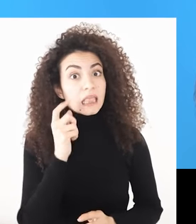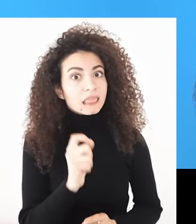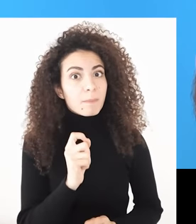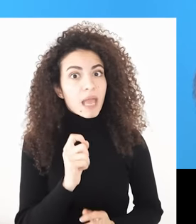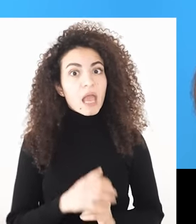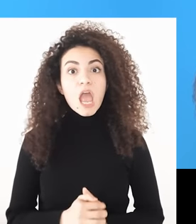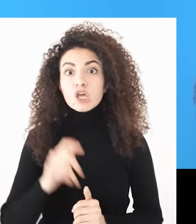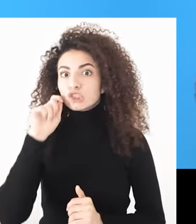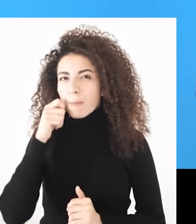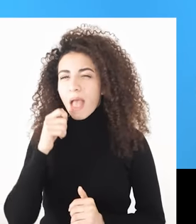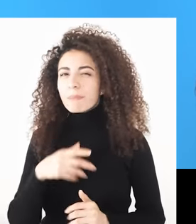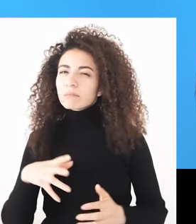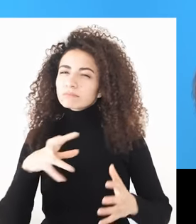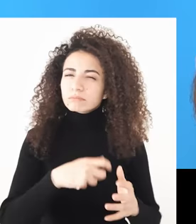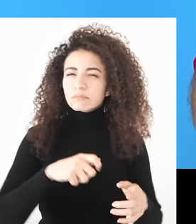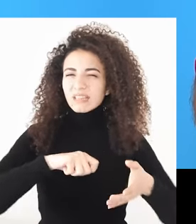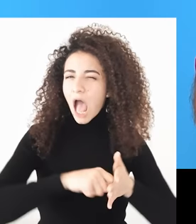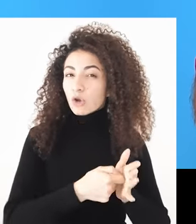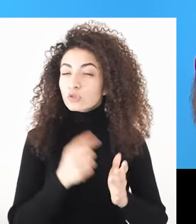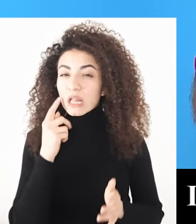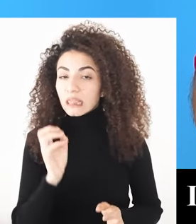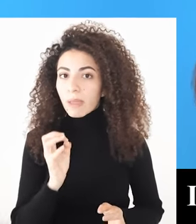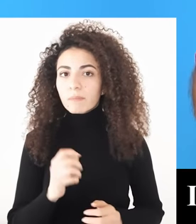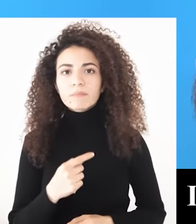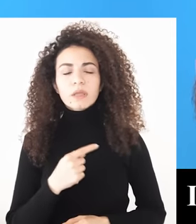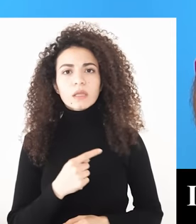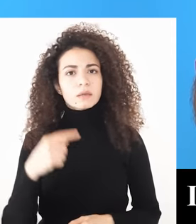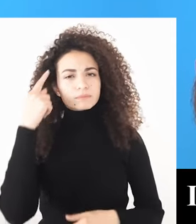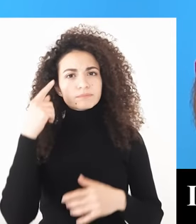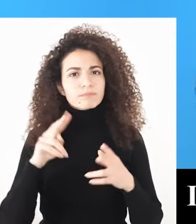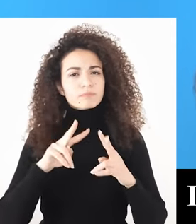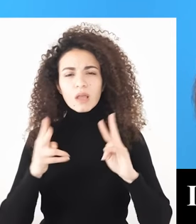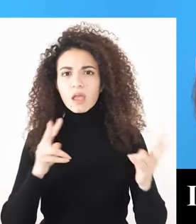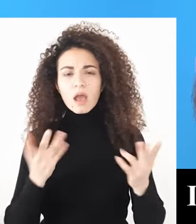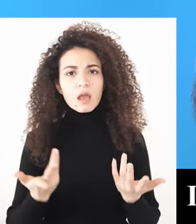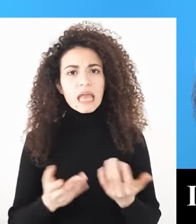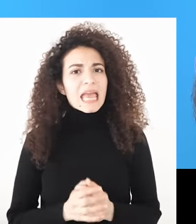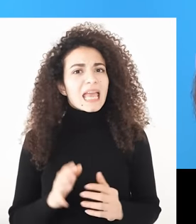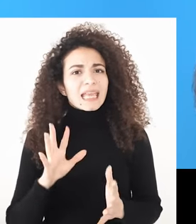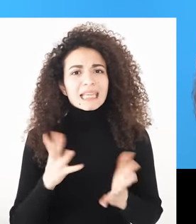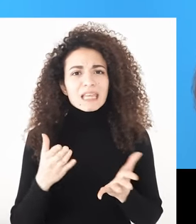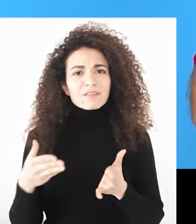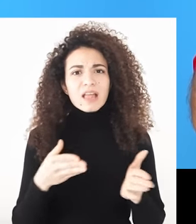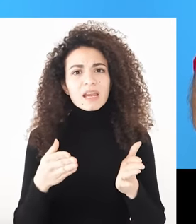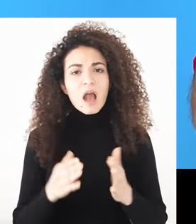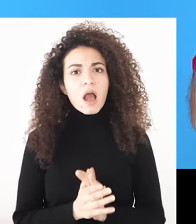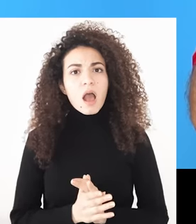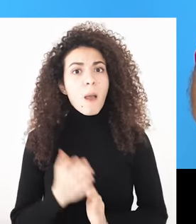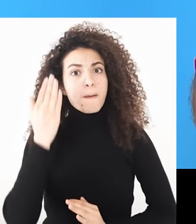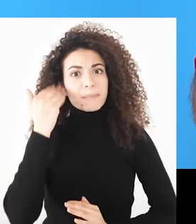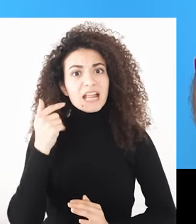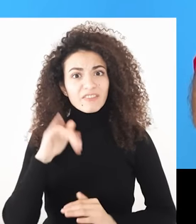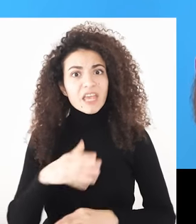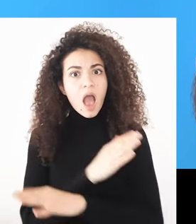الزوجين وخاصة إذا كان أحدهم عنده إعاقة بهالإطار عاشت سارة صراع بهالمرحلة إذا الصحيحة الصبية